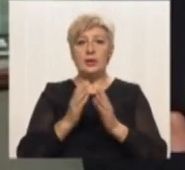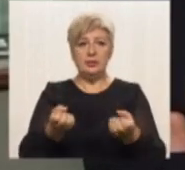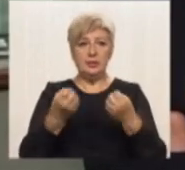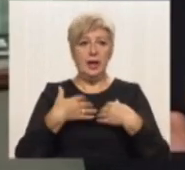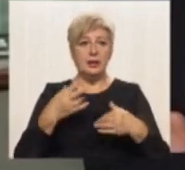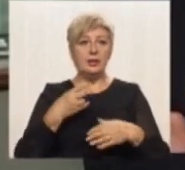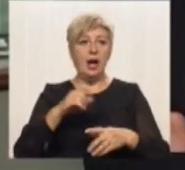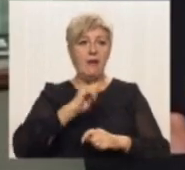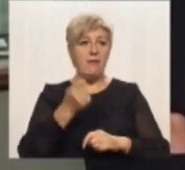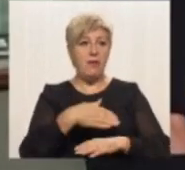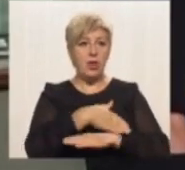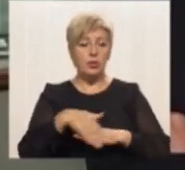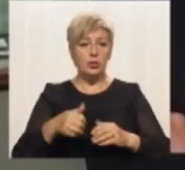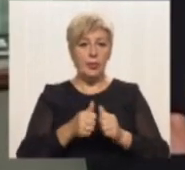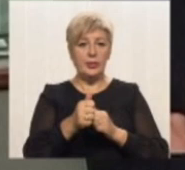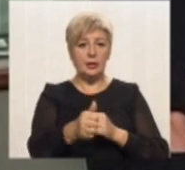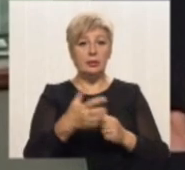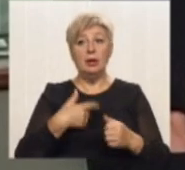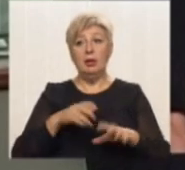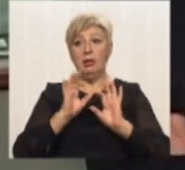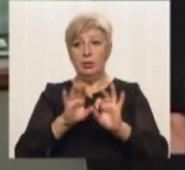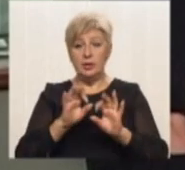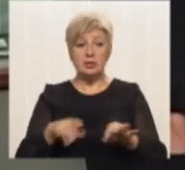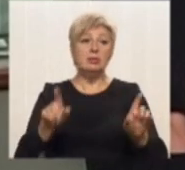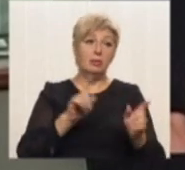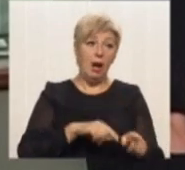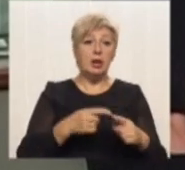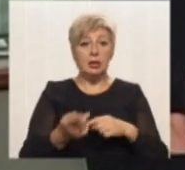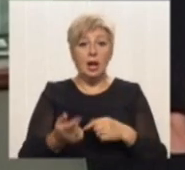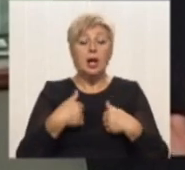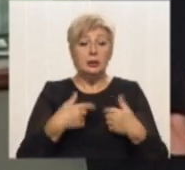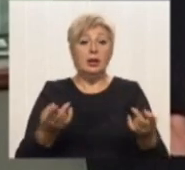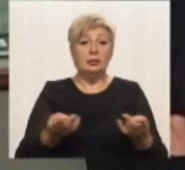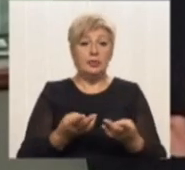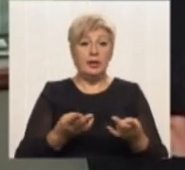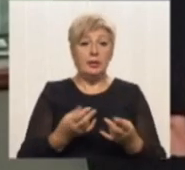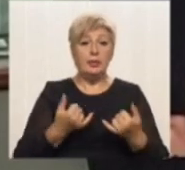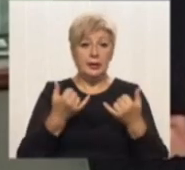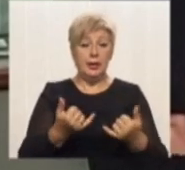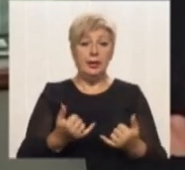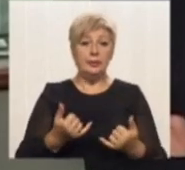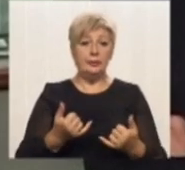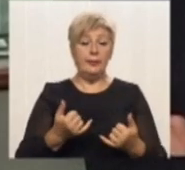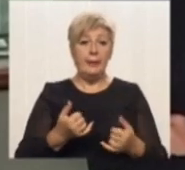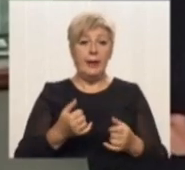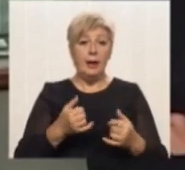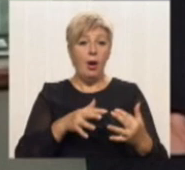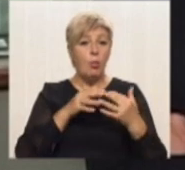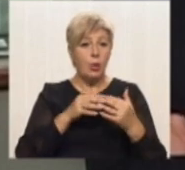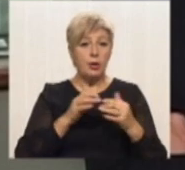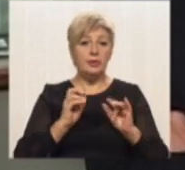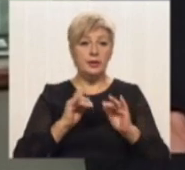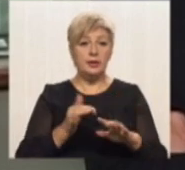Сергія і пояснив йому ситуацію, що так і так нам треба для бойових дій цей